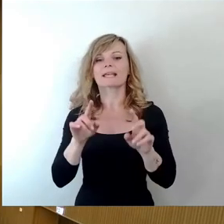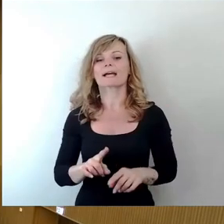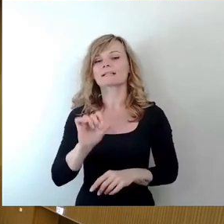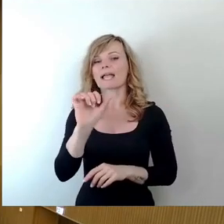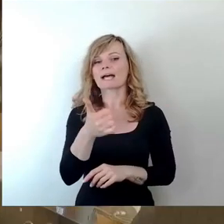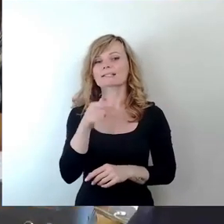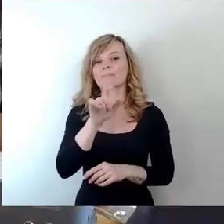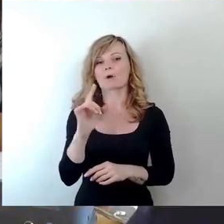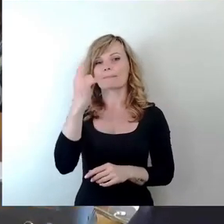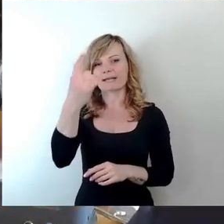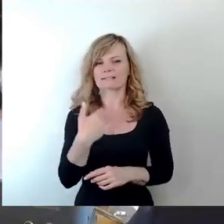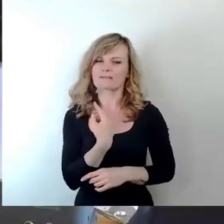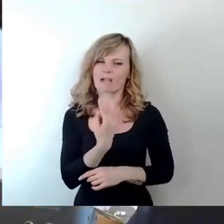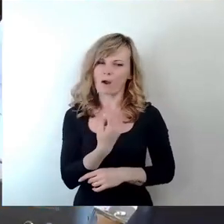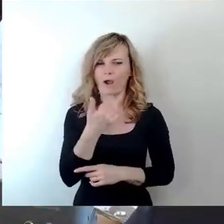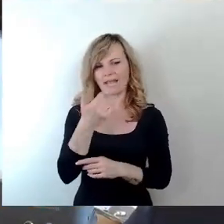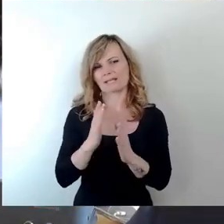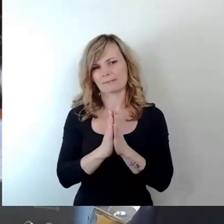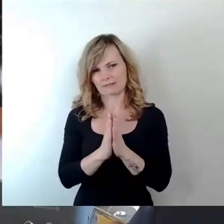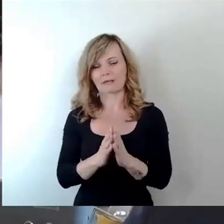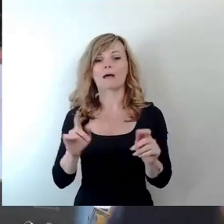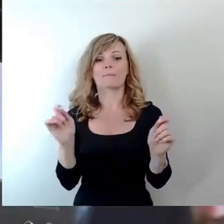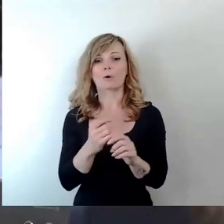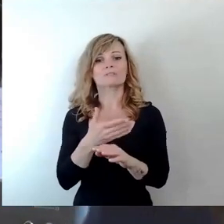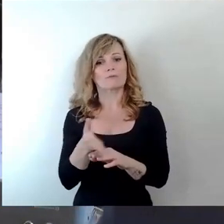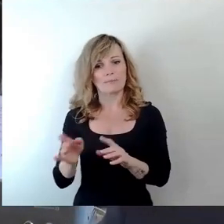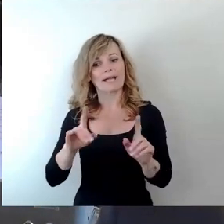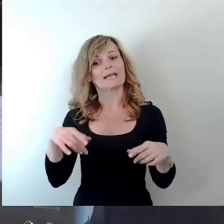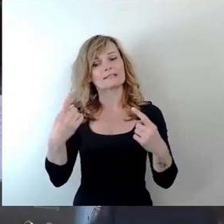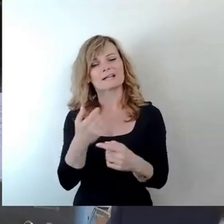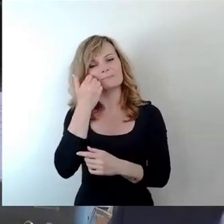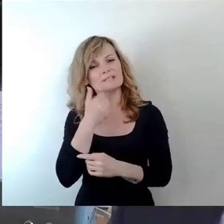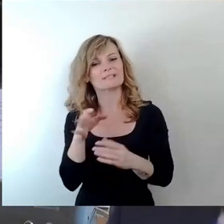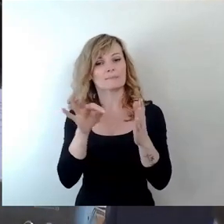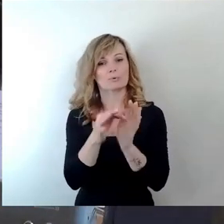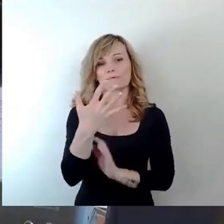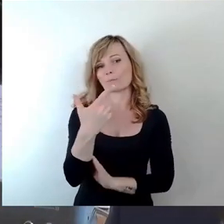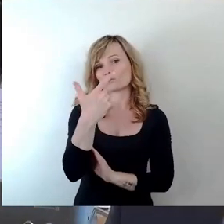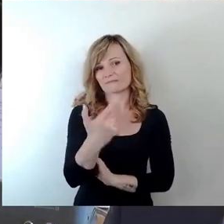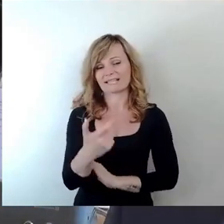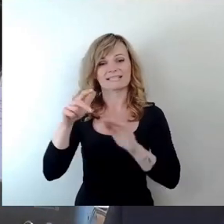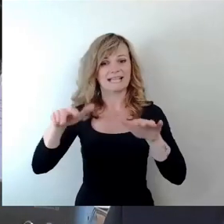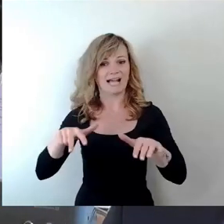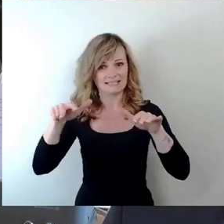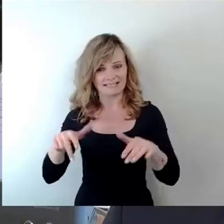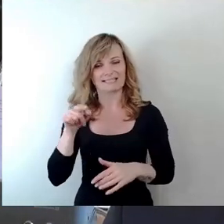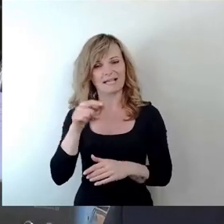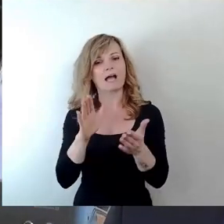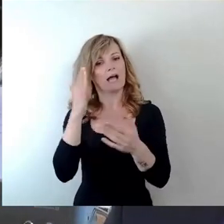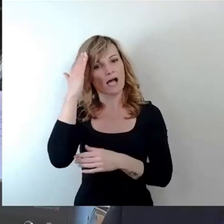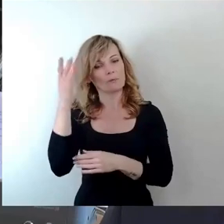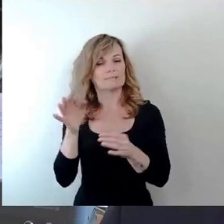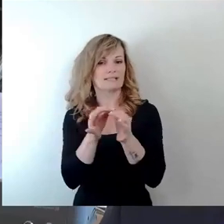Bitte nach der Pause. Zum einen den Punkt 25,18, die Hauptsatzung, dann